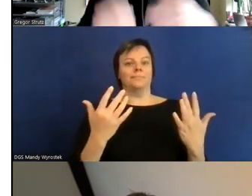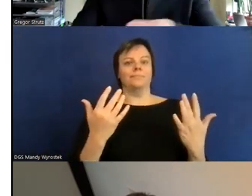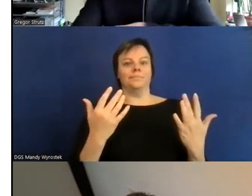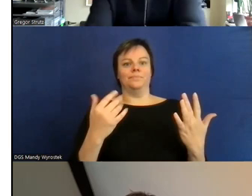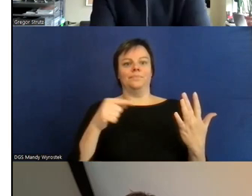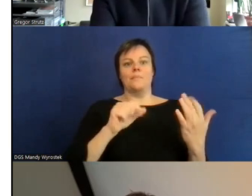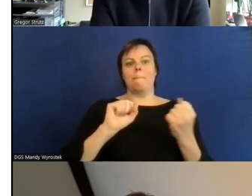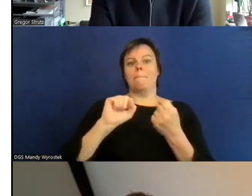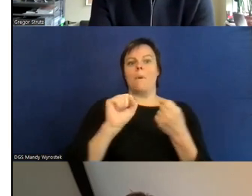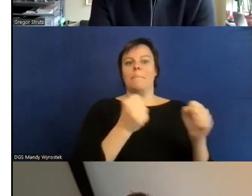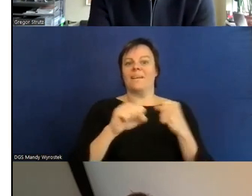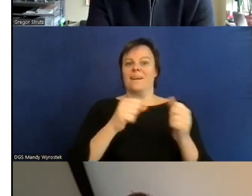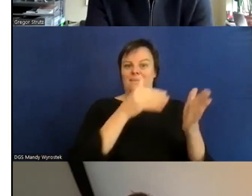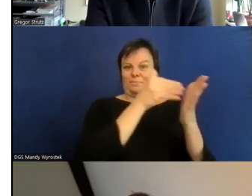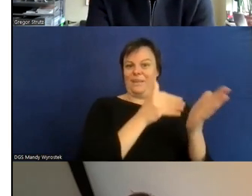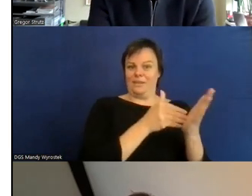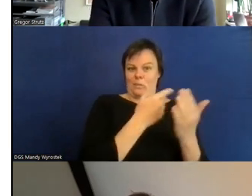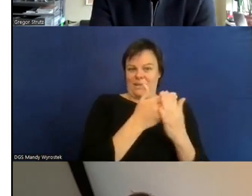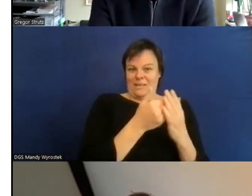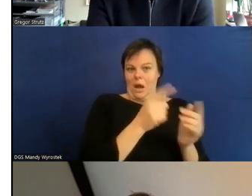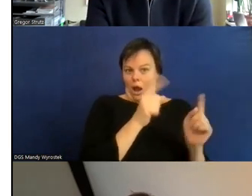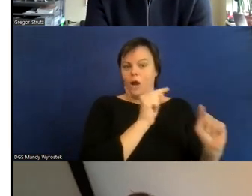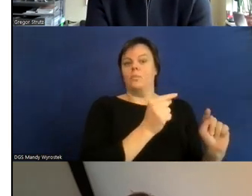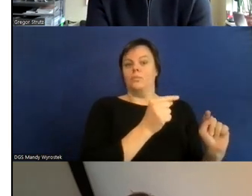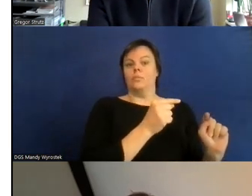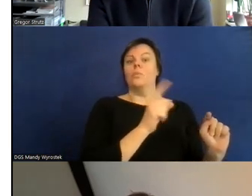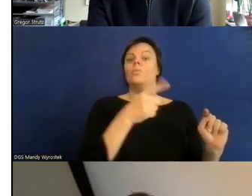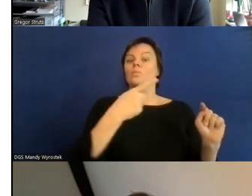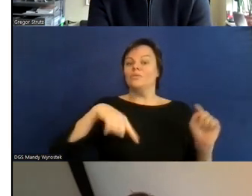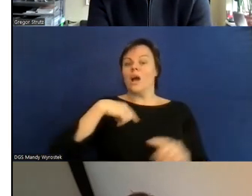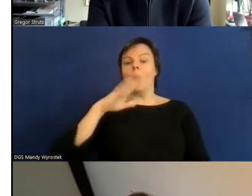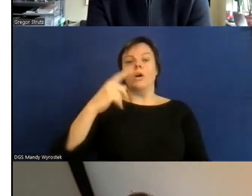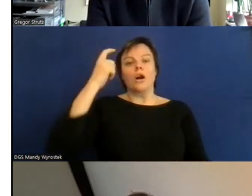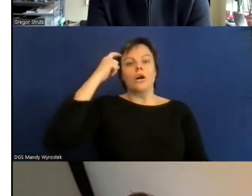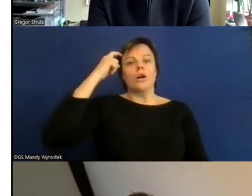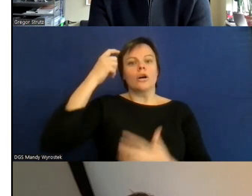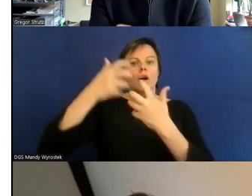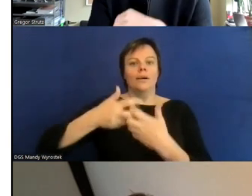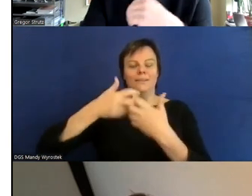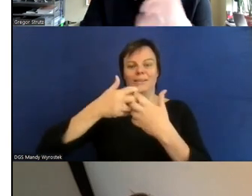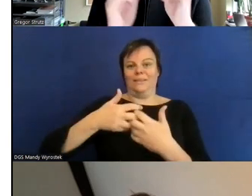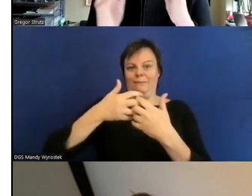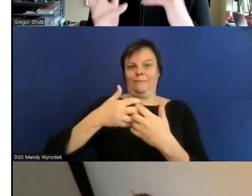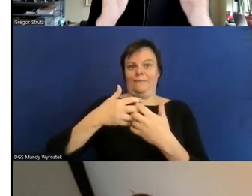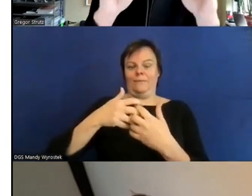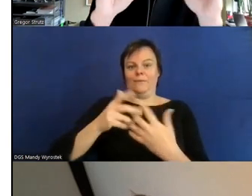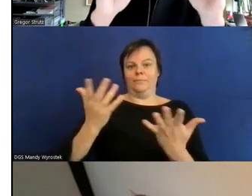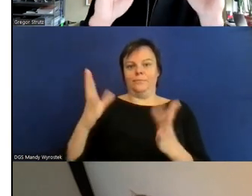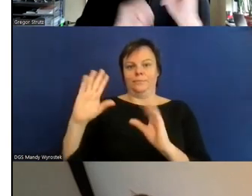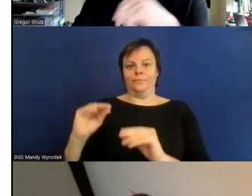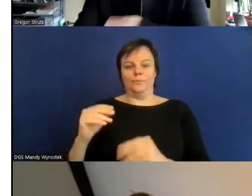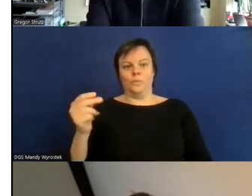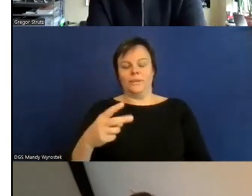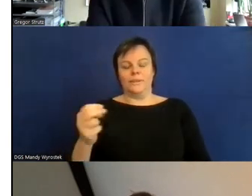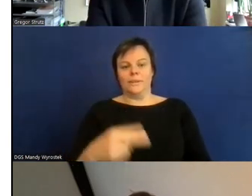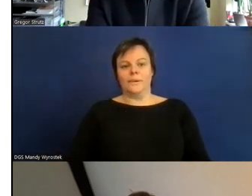Angststörungen und Burnout Syndromen die eben dazu führen dass Menschen quasi nicht auf eine